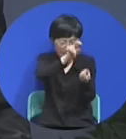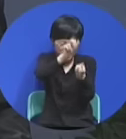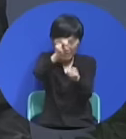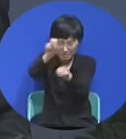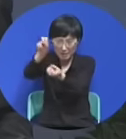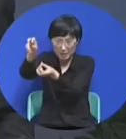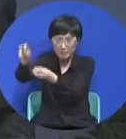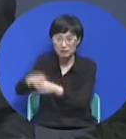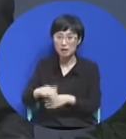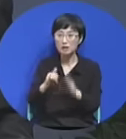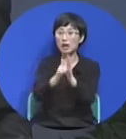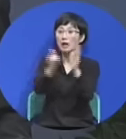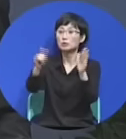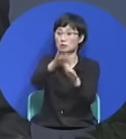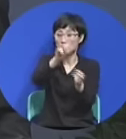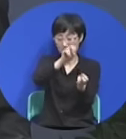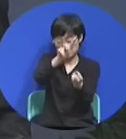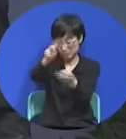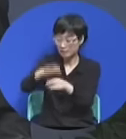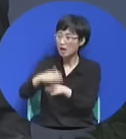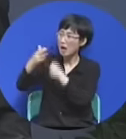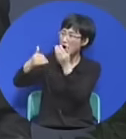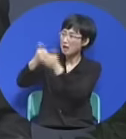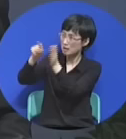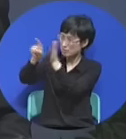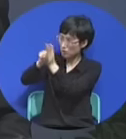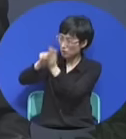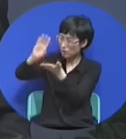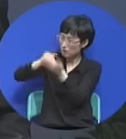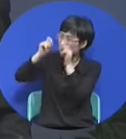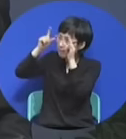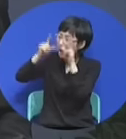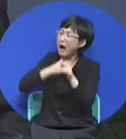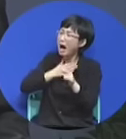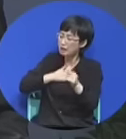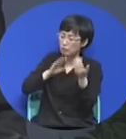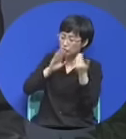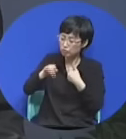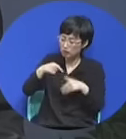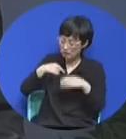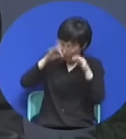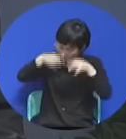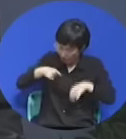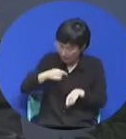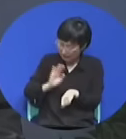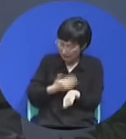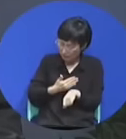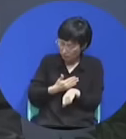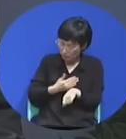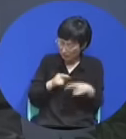내가 하나님을 믿고 그리스도를 알고 나니까 내가 이런 이런 일을 잘못했다